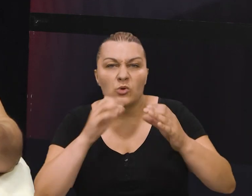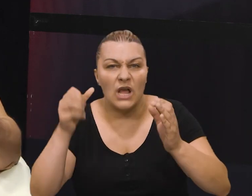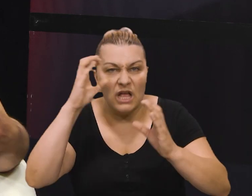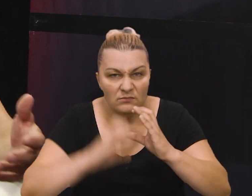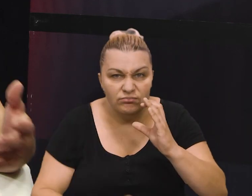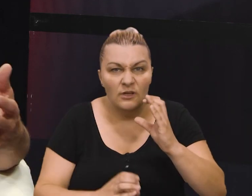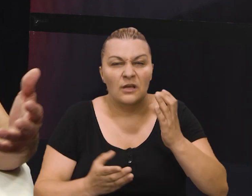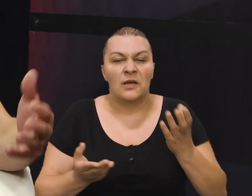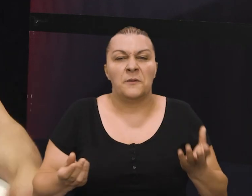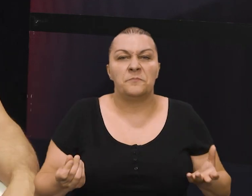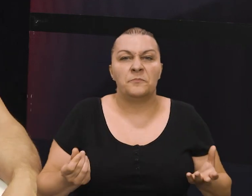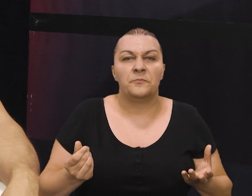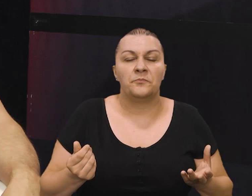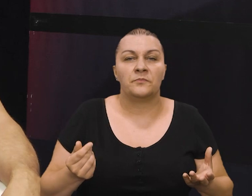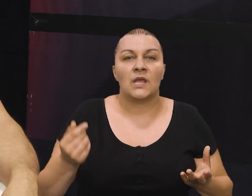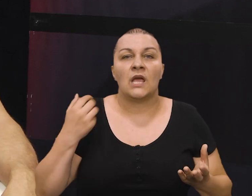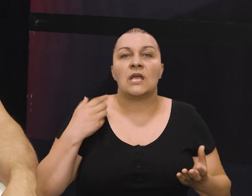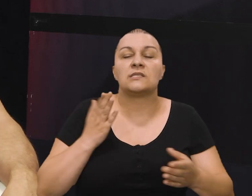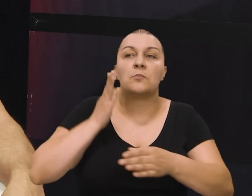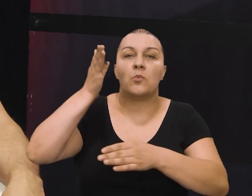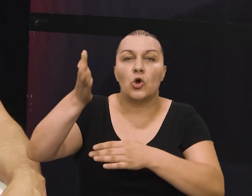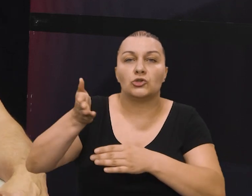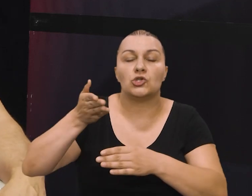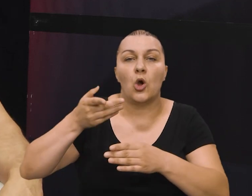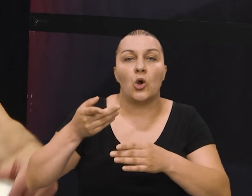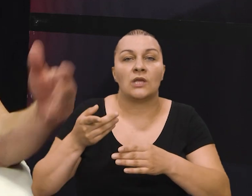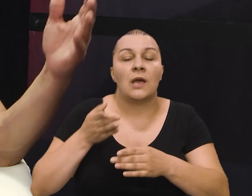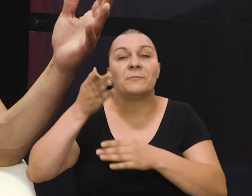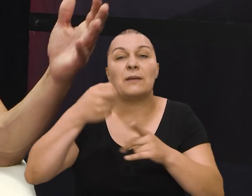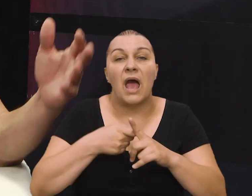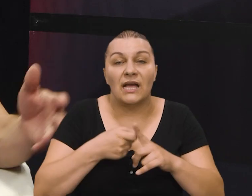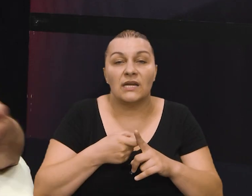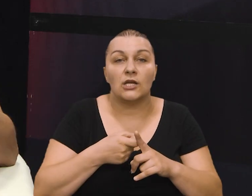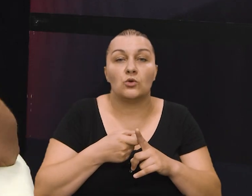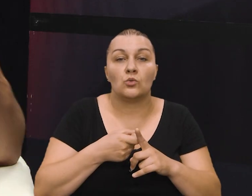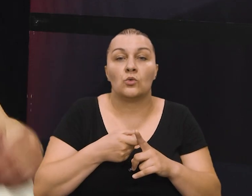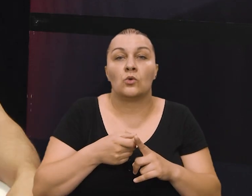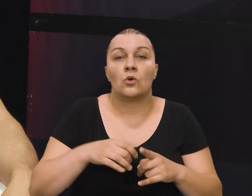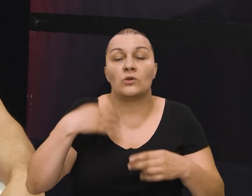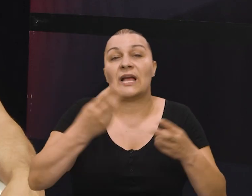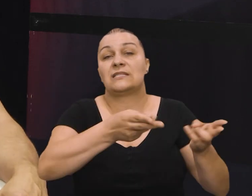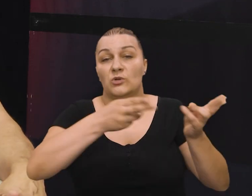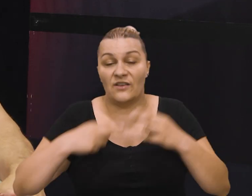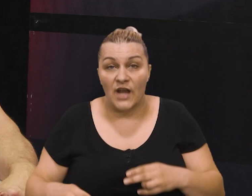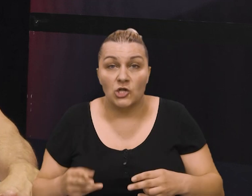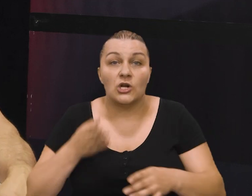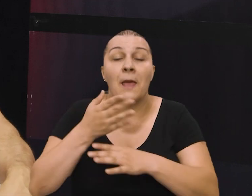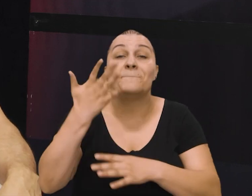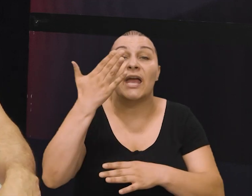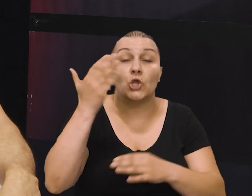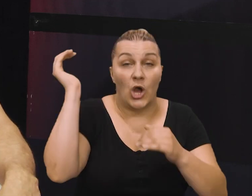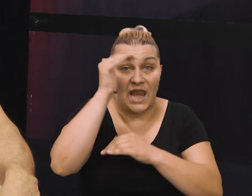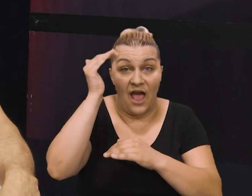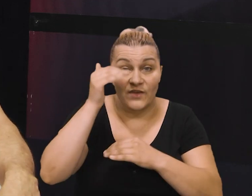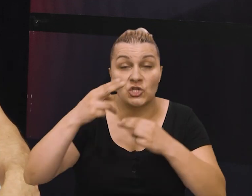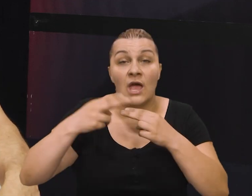komunikacije u smislu otiša sam poslije mišta smo to pliskao prema kninu u noćnim satima kad sam se vraćao otiša sam tek tada